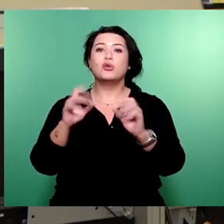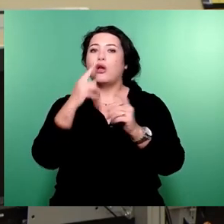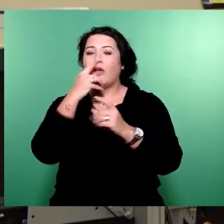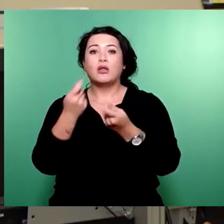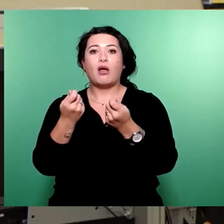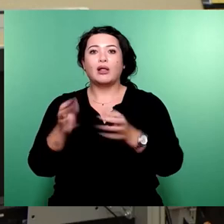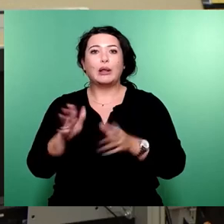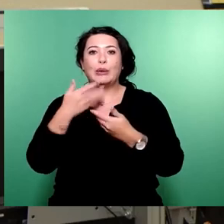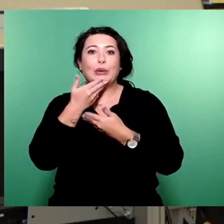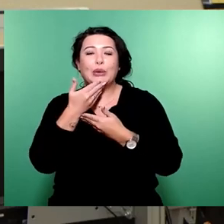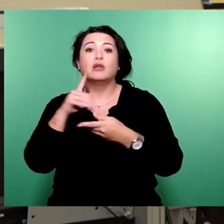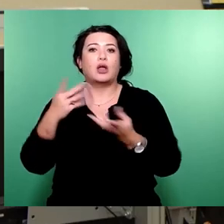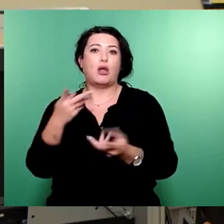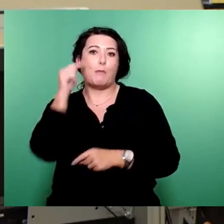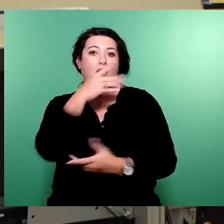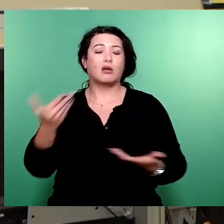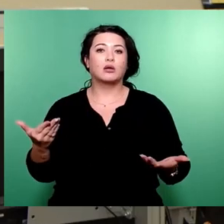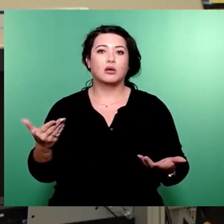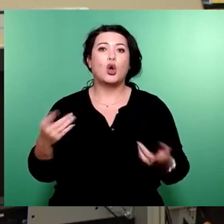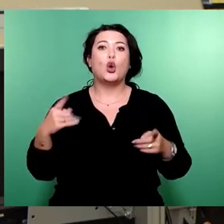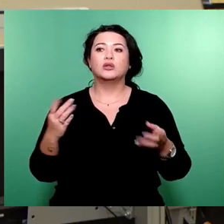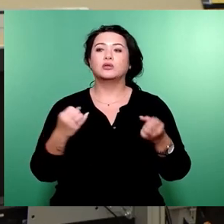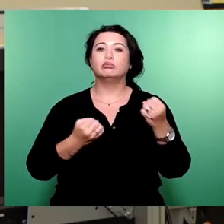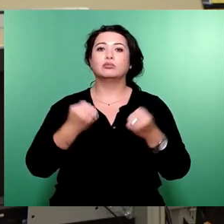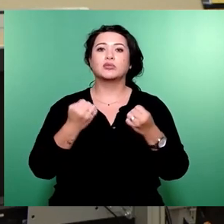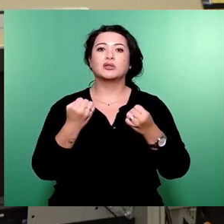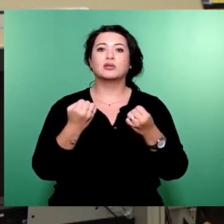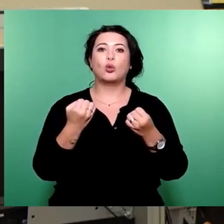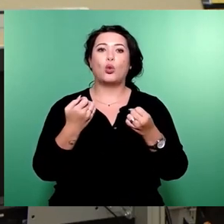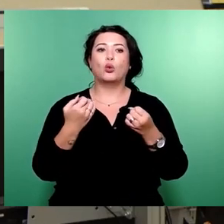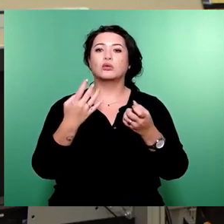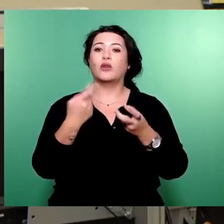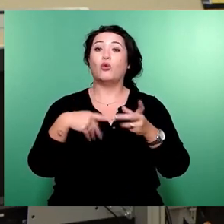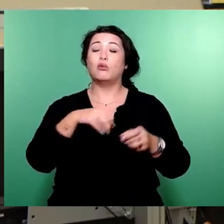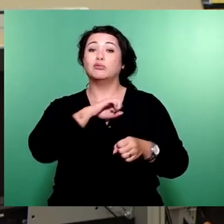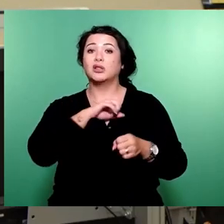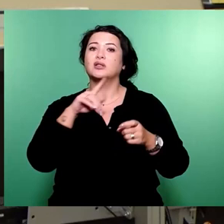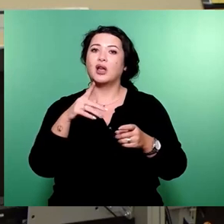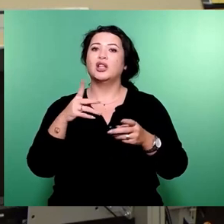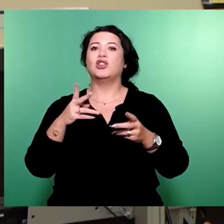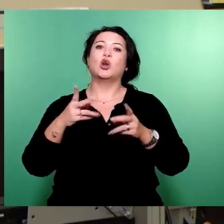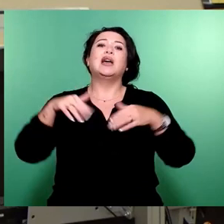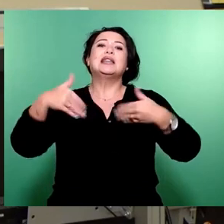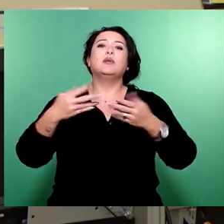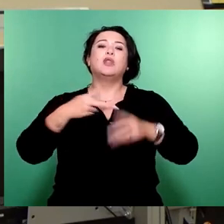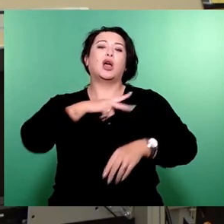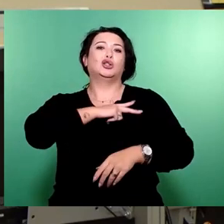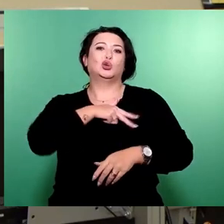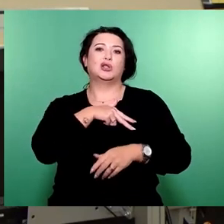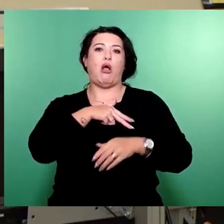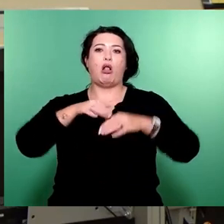Personenkraftwagen unterliegt einer sozialen Schere. Von den unteren 20 Prozent